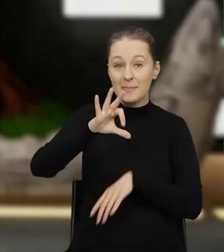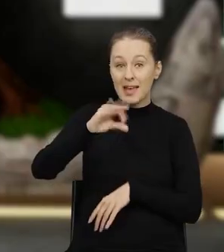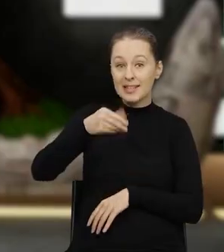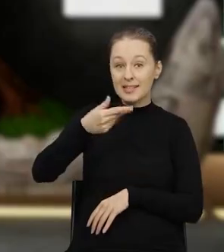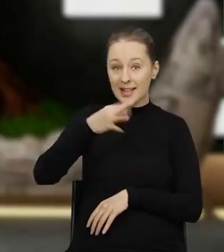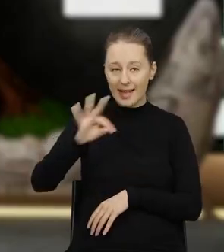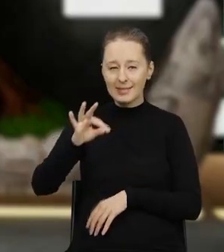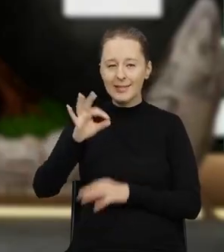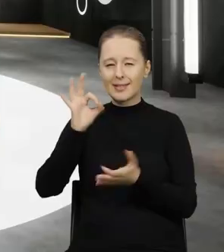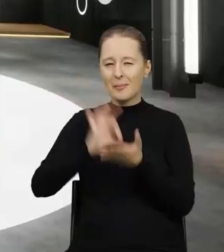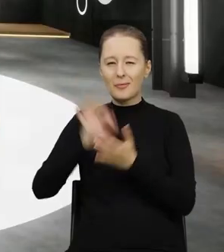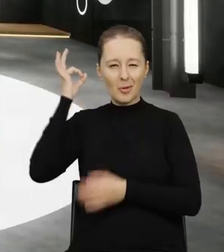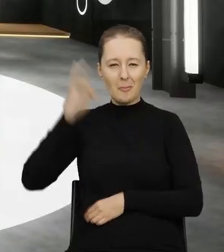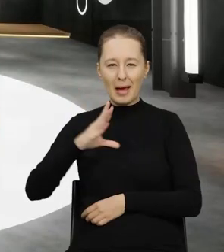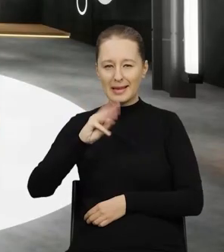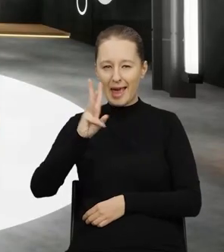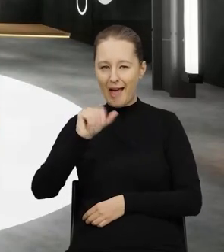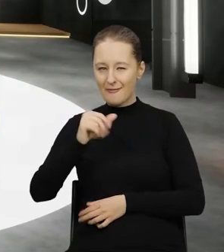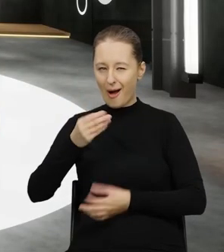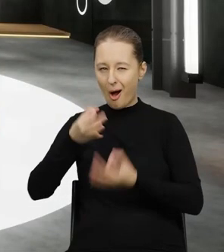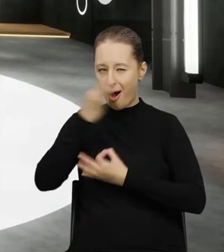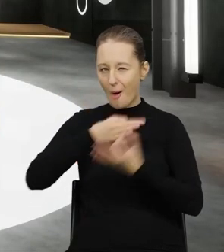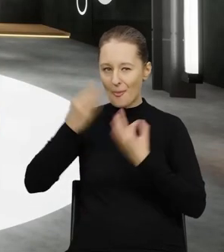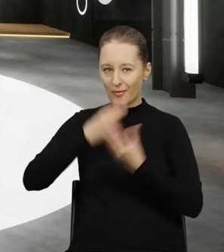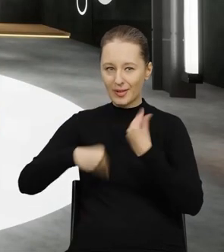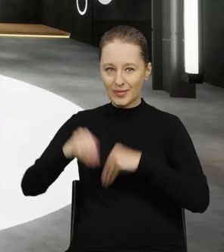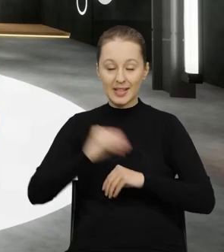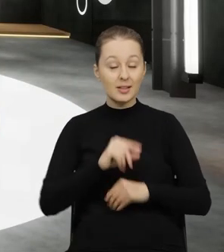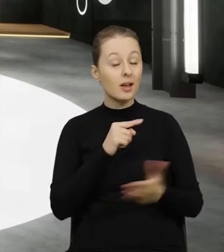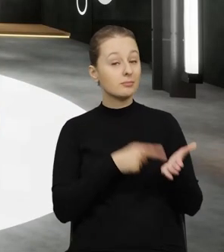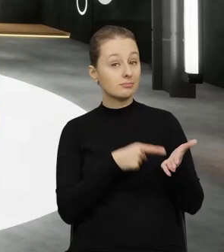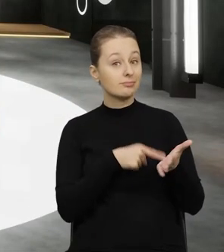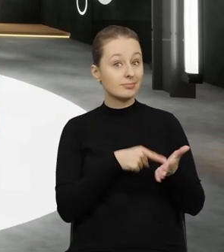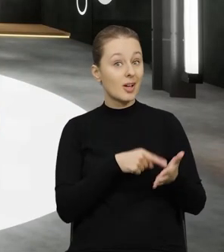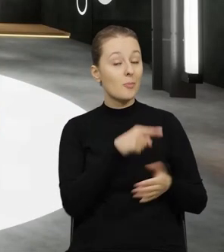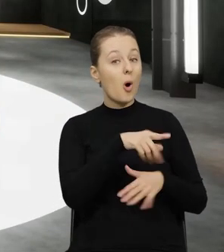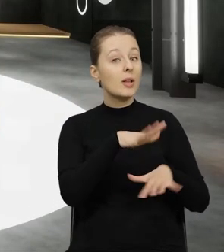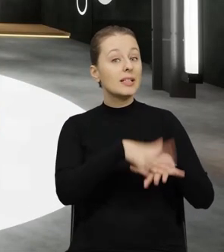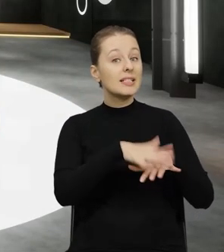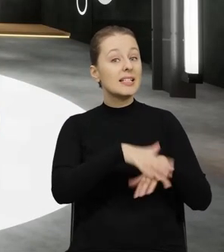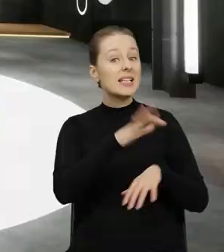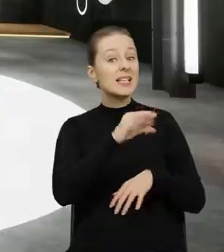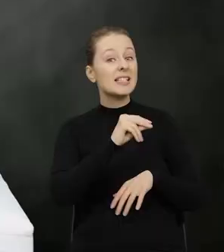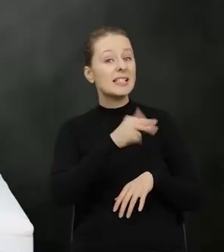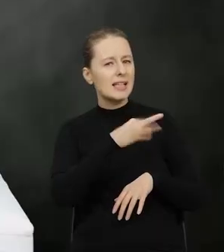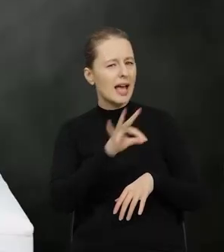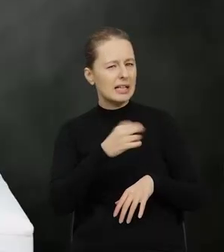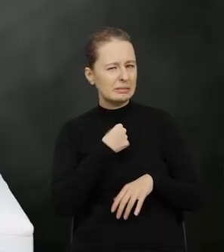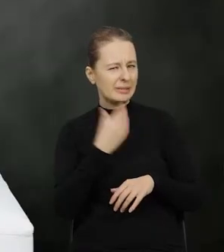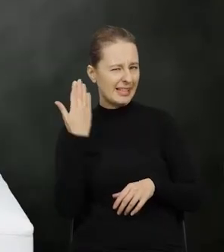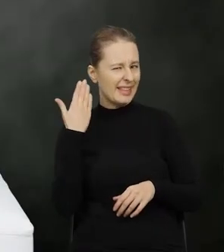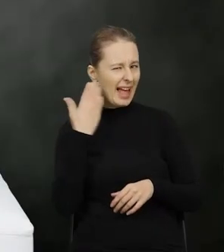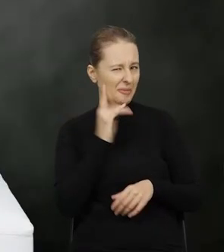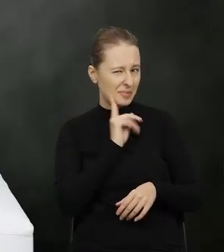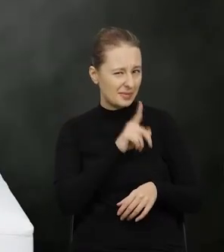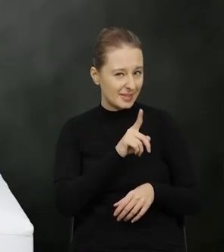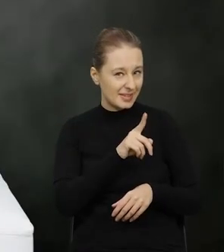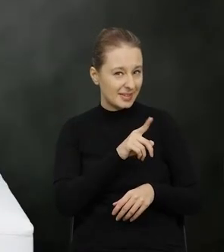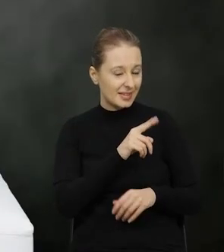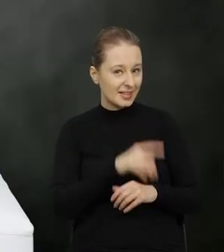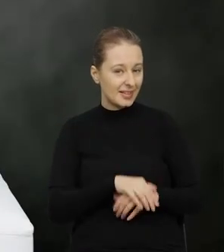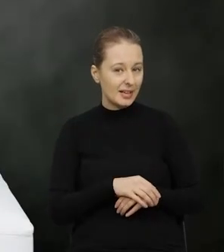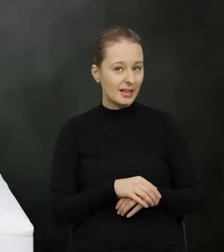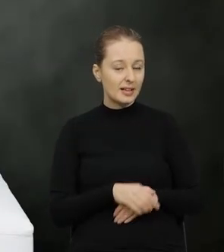o którym pani Ewa nam powie na pewno dużo więcej. Właśnie, bo w tym systemie SEND jesteśmy chyba od niedawna.